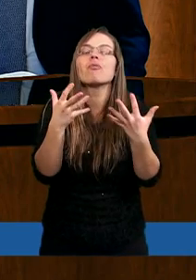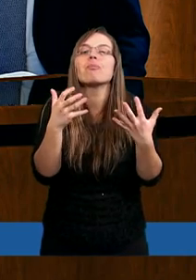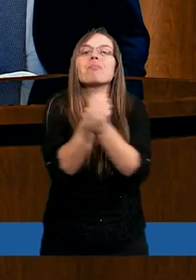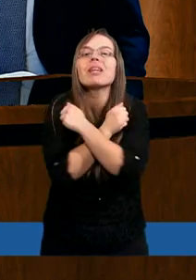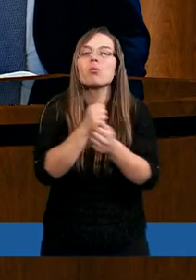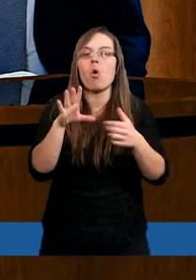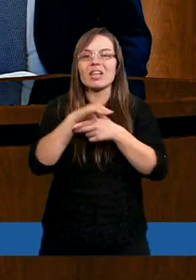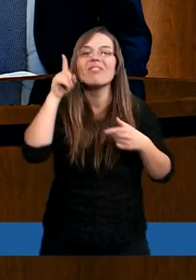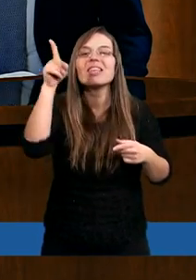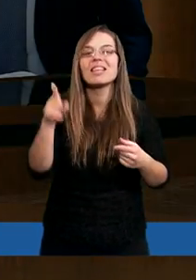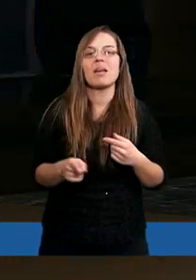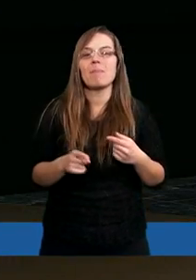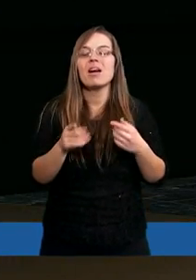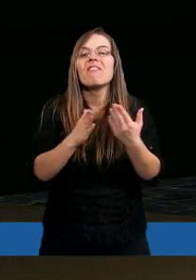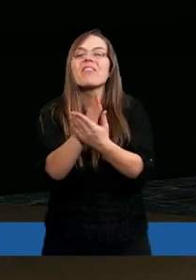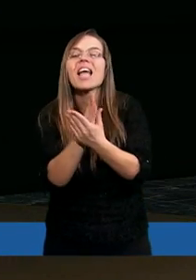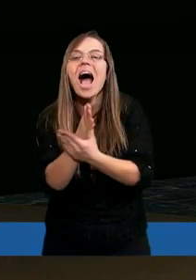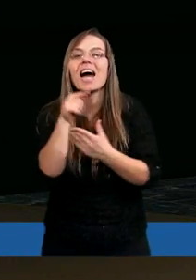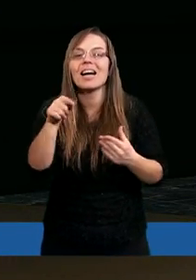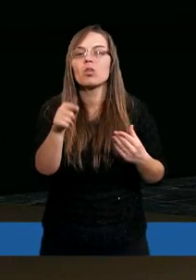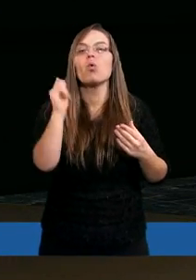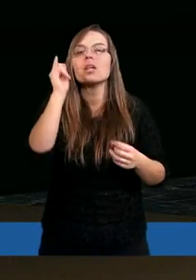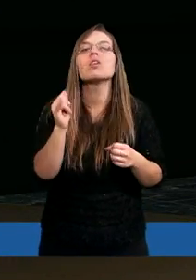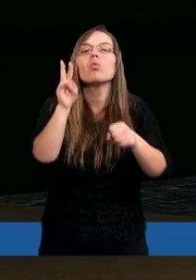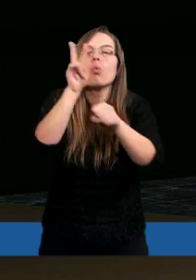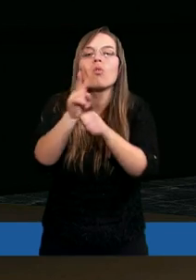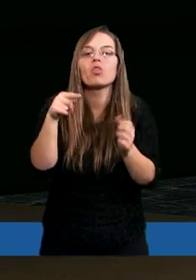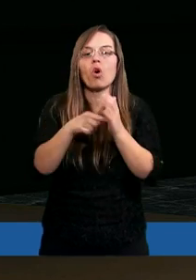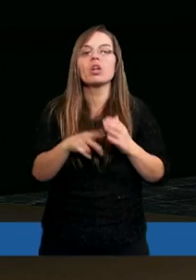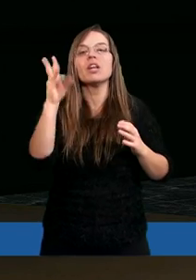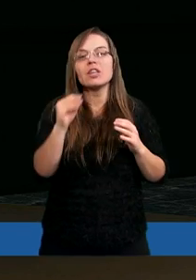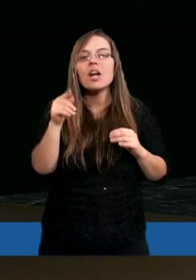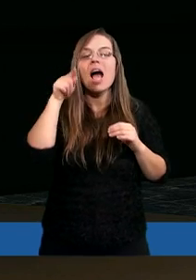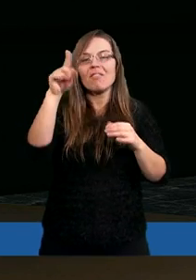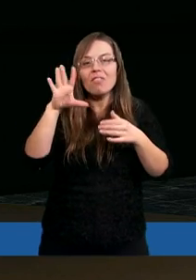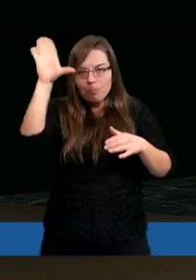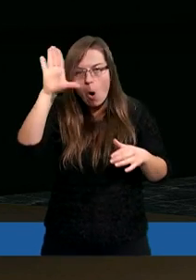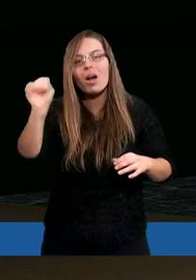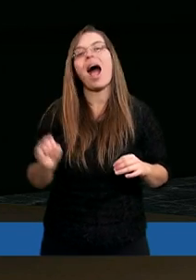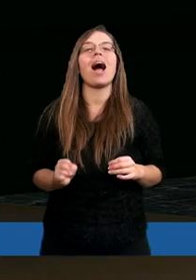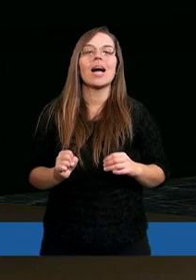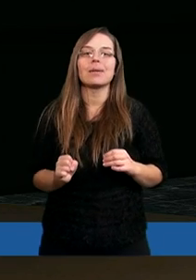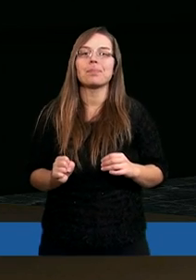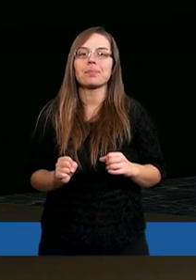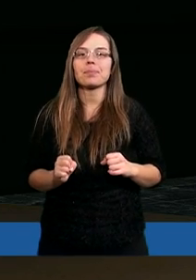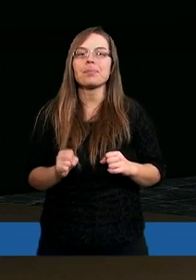tę wiarę i znać Pana Boga.